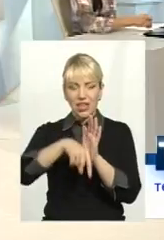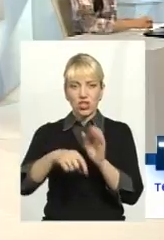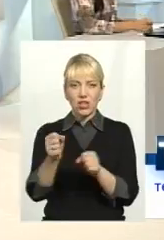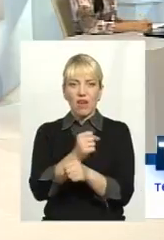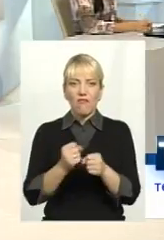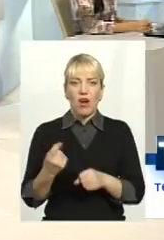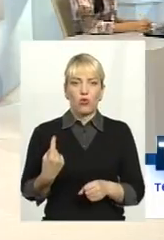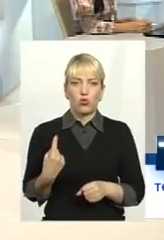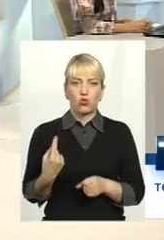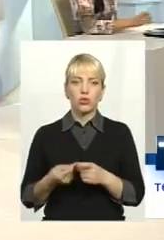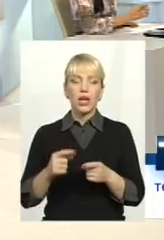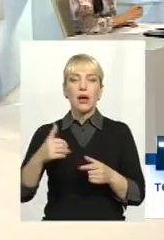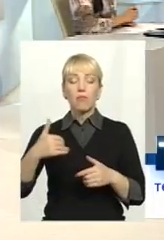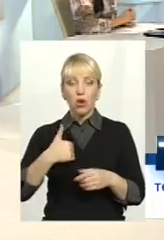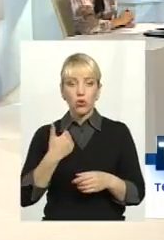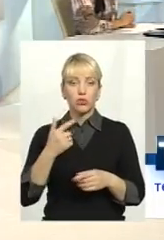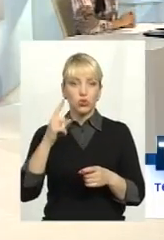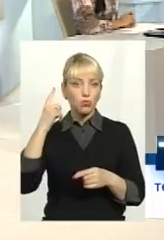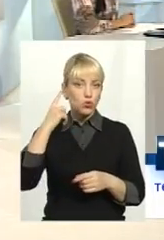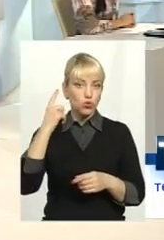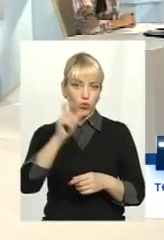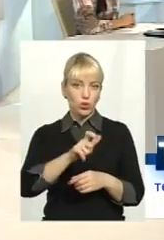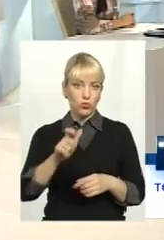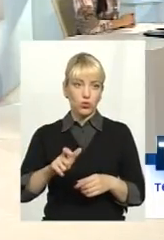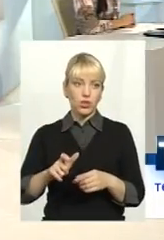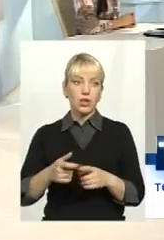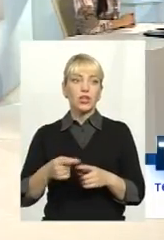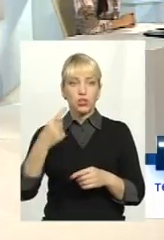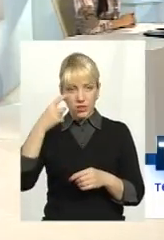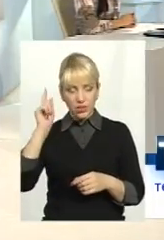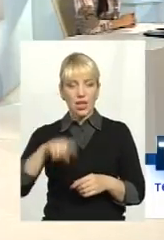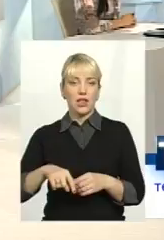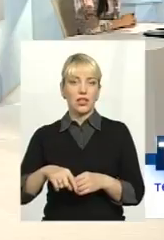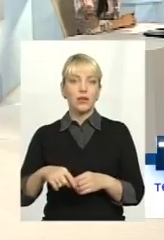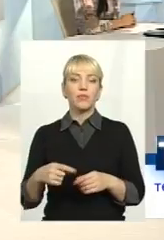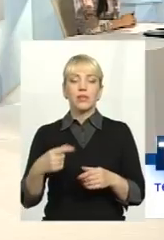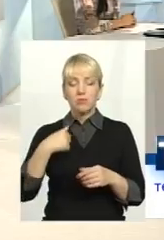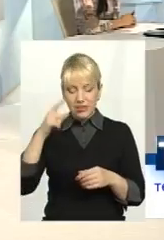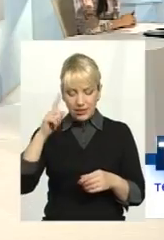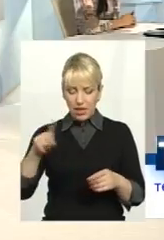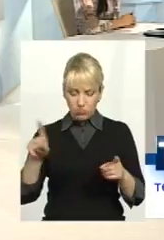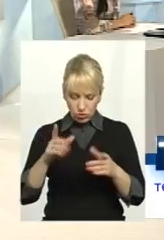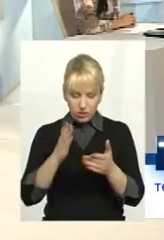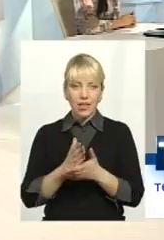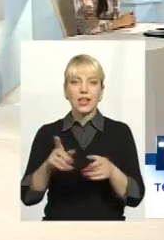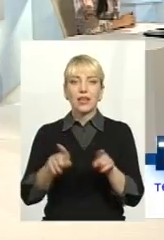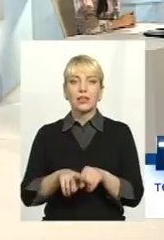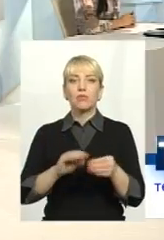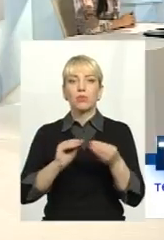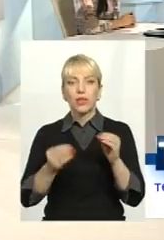Ми хочемо, щоб уряд почув, що ми це знаємо. Ми, попереджемо, ми знаємо, що є такі проблеми, що